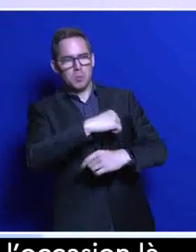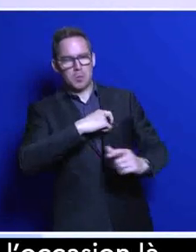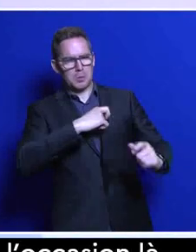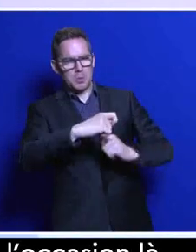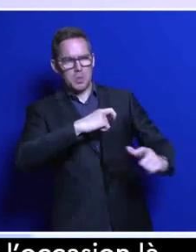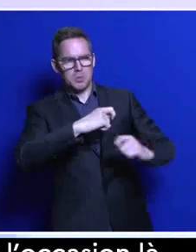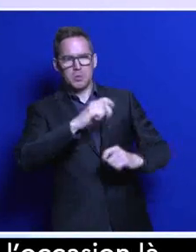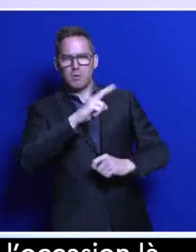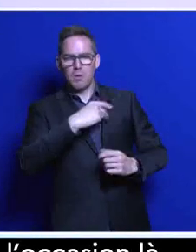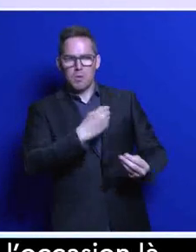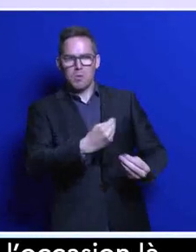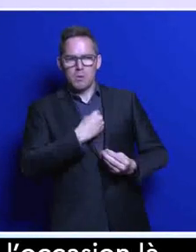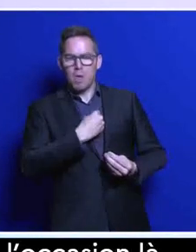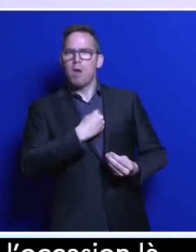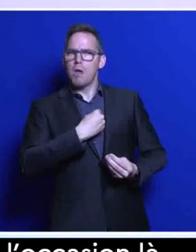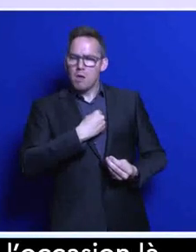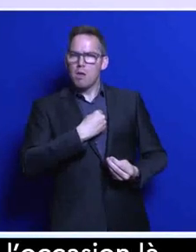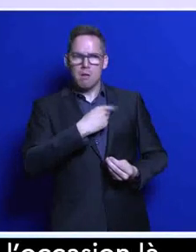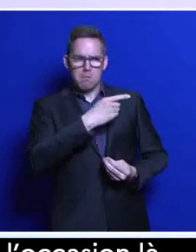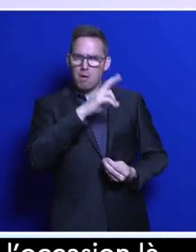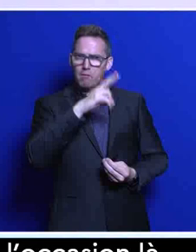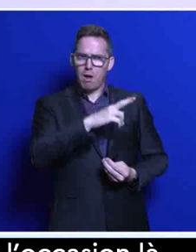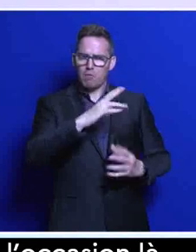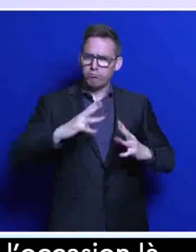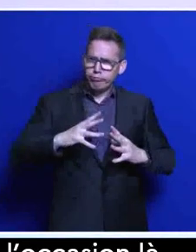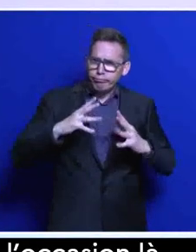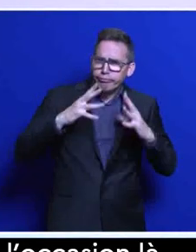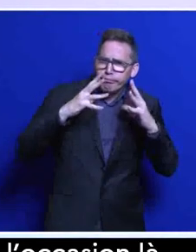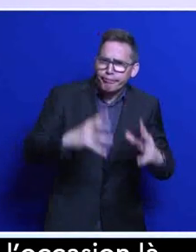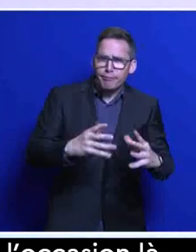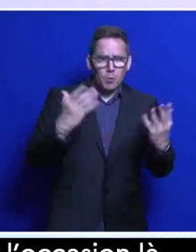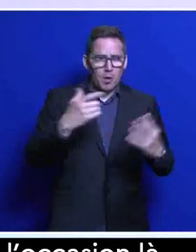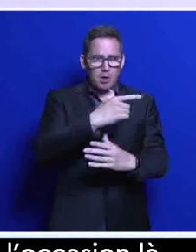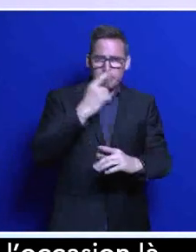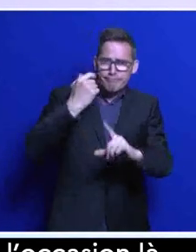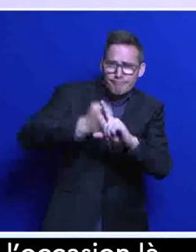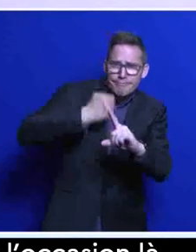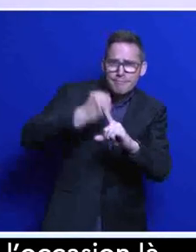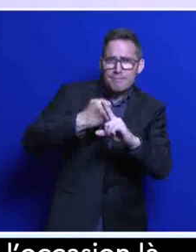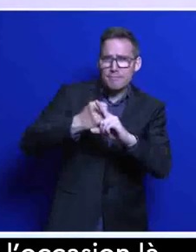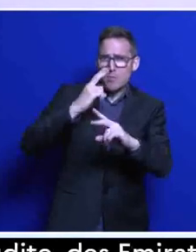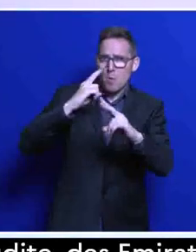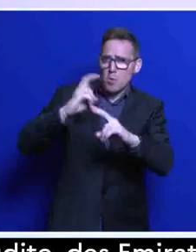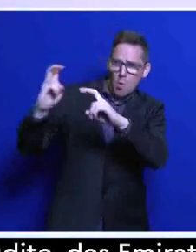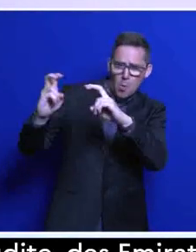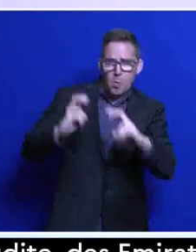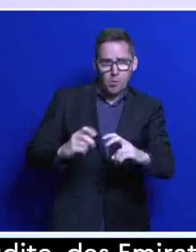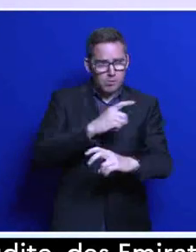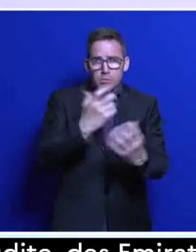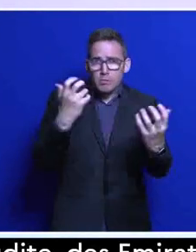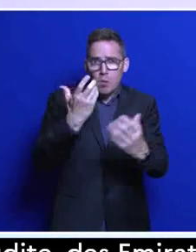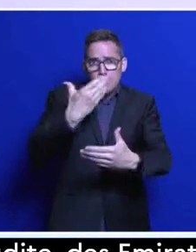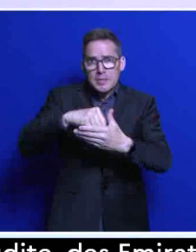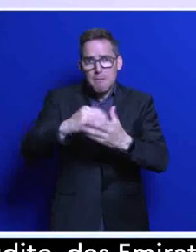frappé de voir leur engagement dans la lutte contre le réchauffement climatique et leur volonté d'accélérer aussi la transition